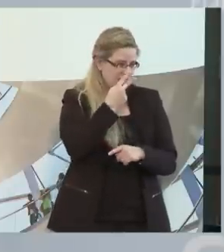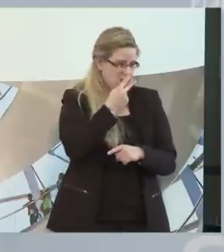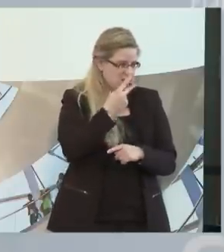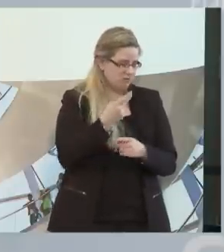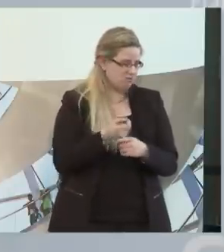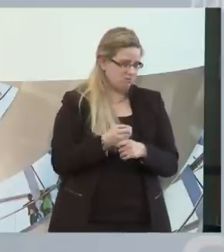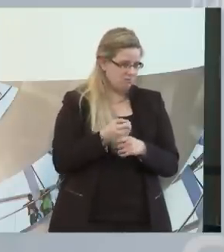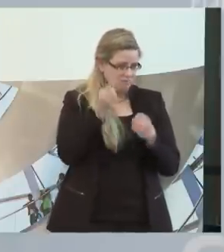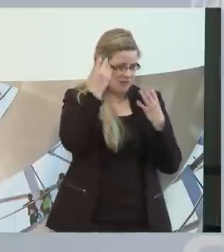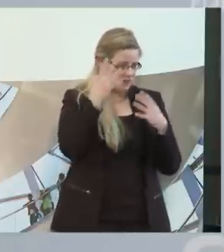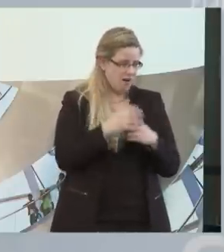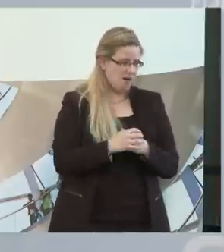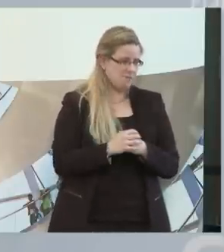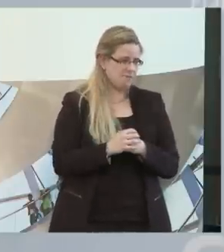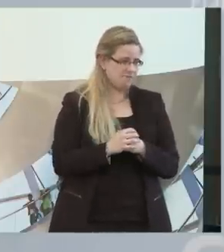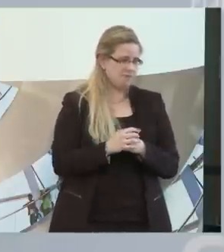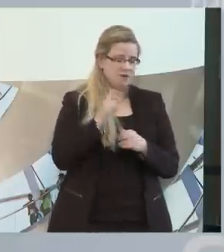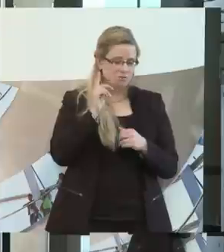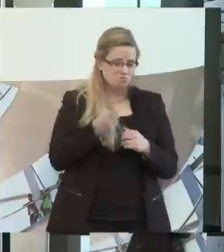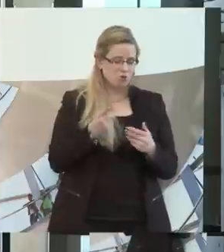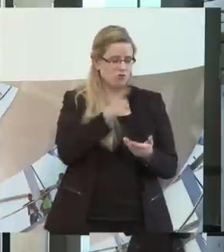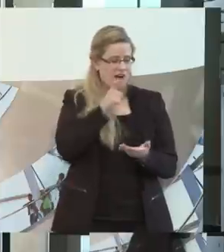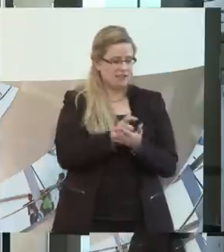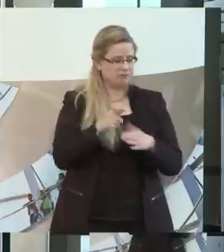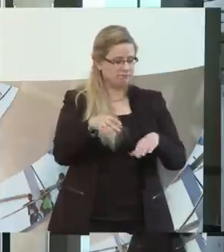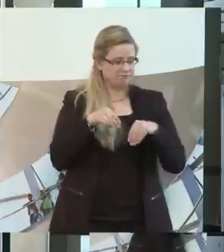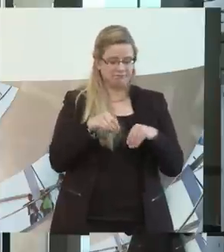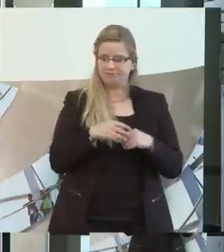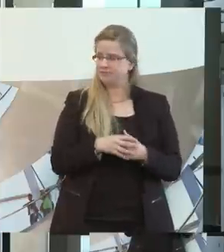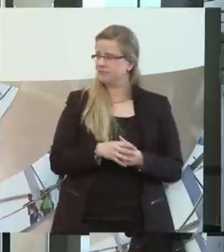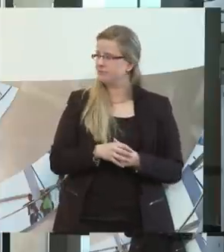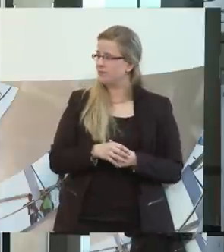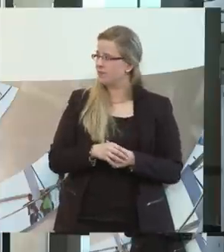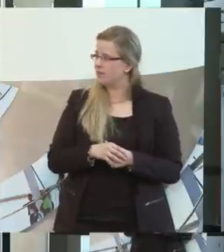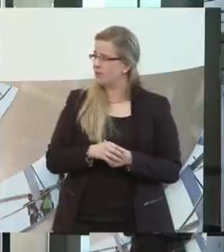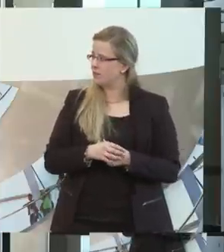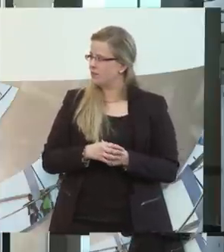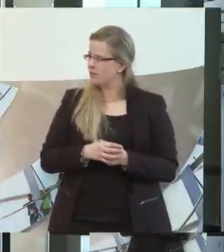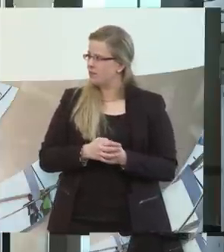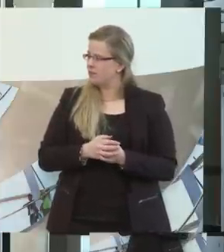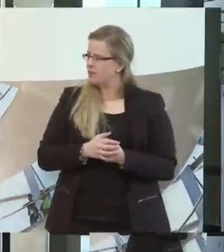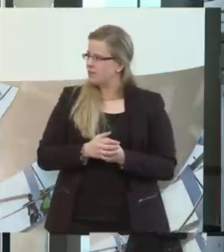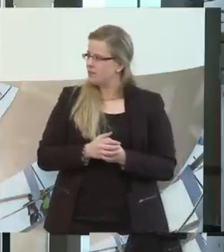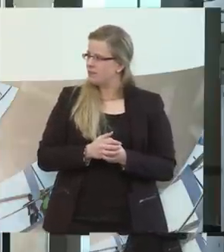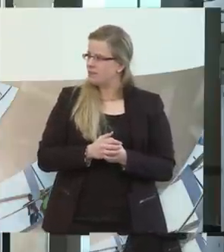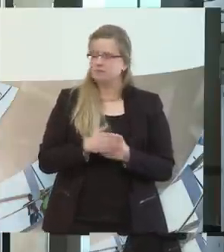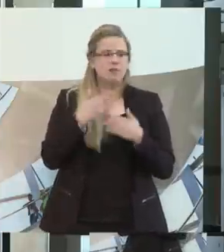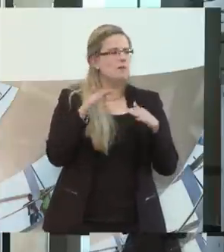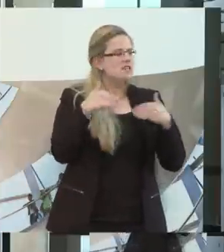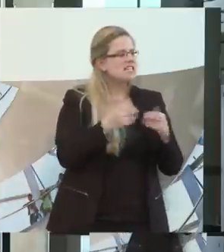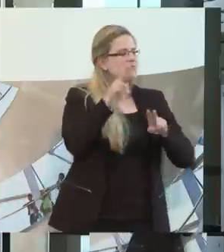Finanzierungsfrage gleichzeitig mit beantworten. Nun ist es ja auch so, dass es zahlreiche Regelungen schon